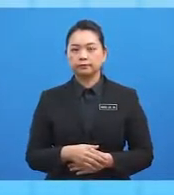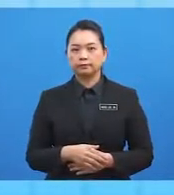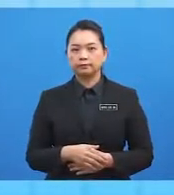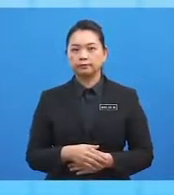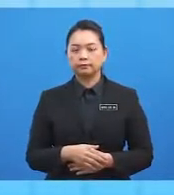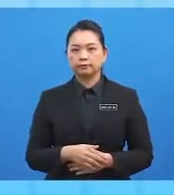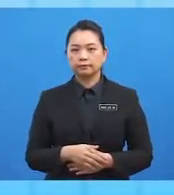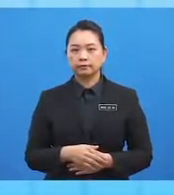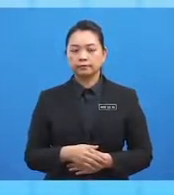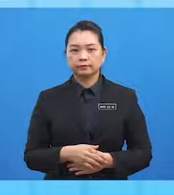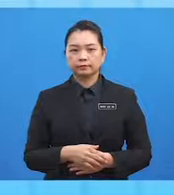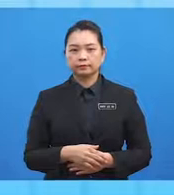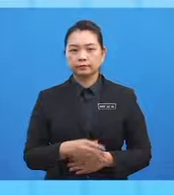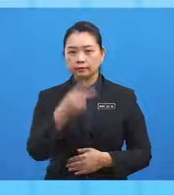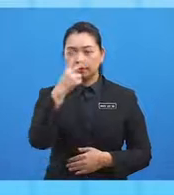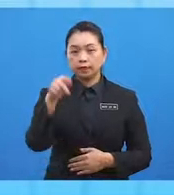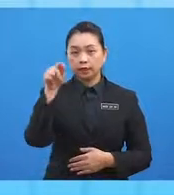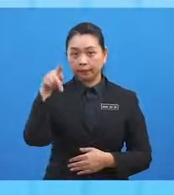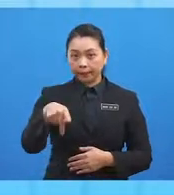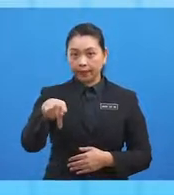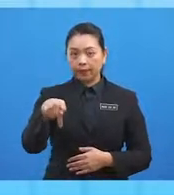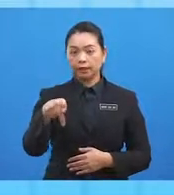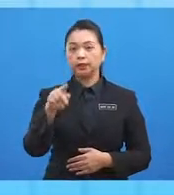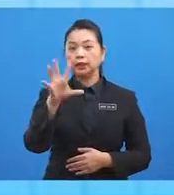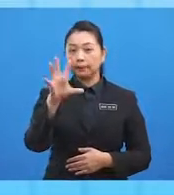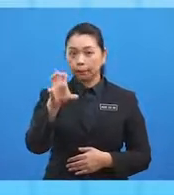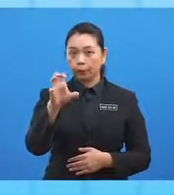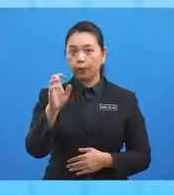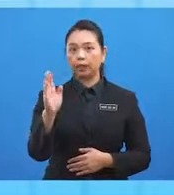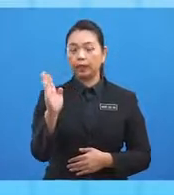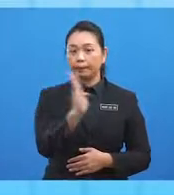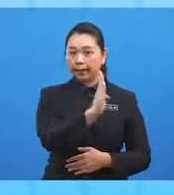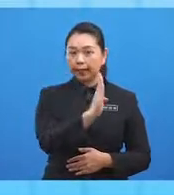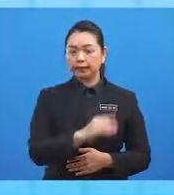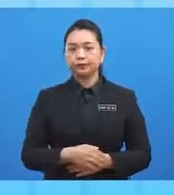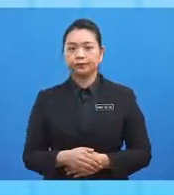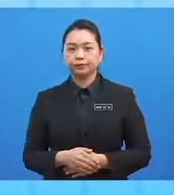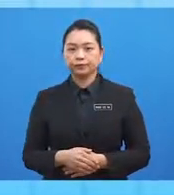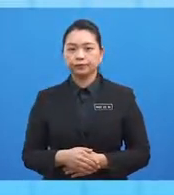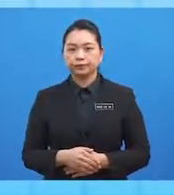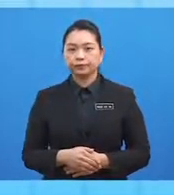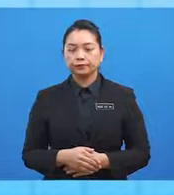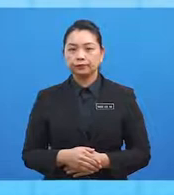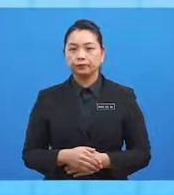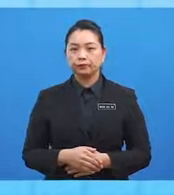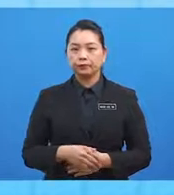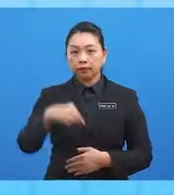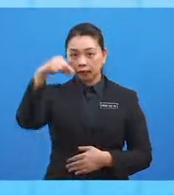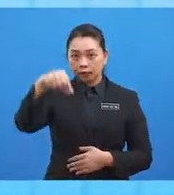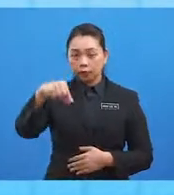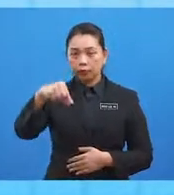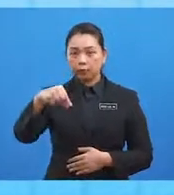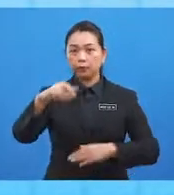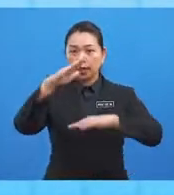50 darjah ke arah barat. diberi bahawa titik Q juga berada di barat